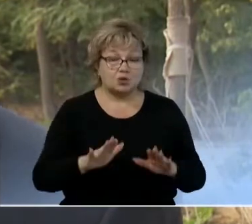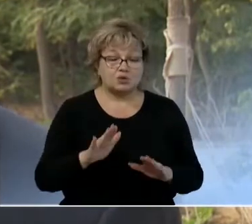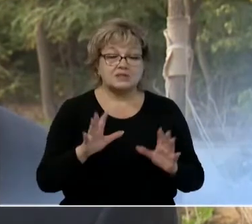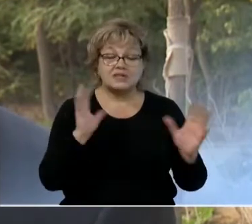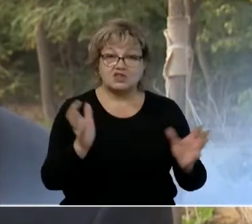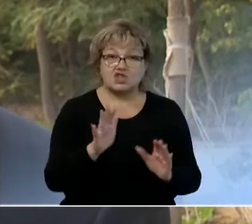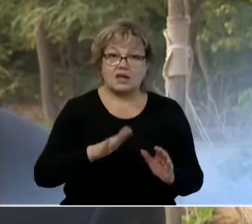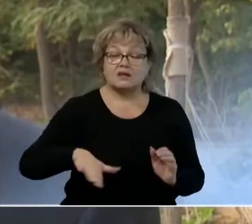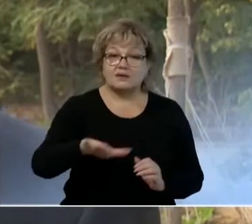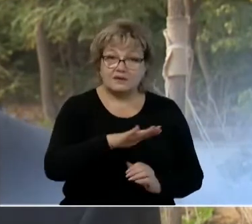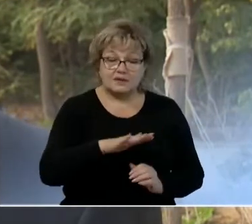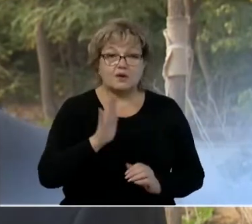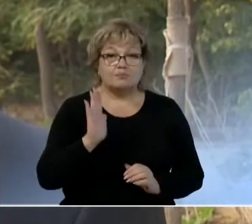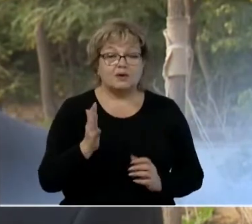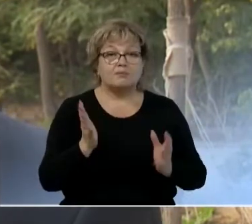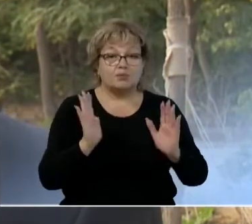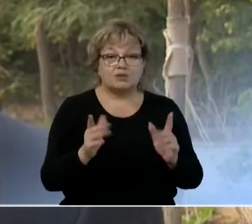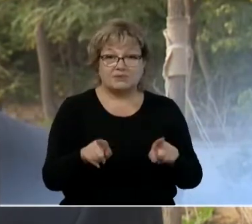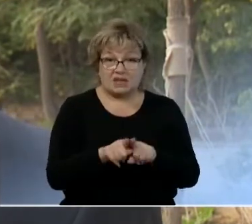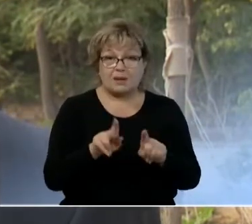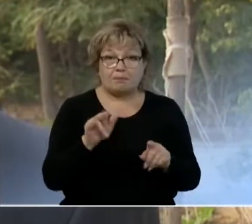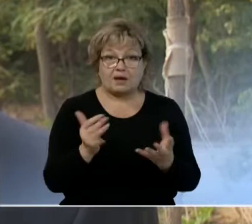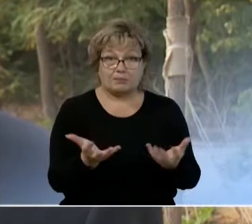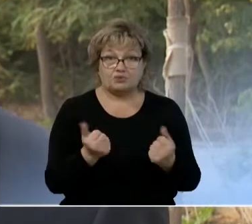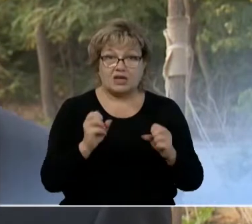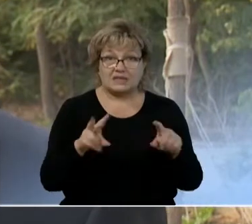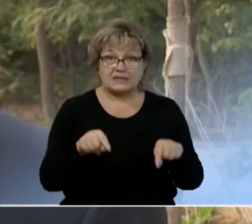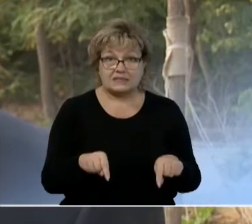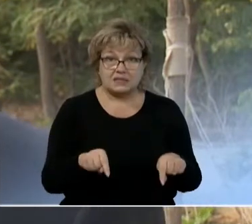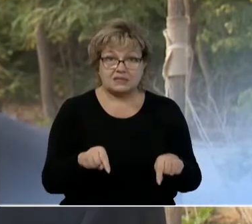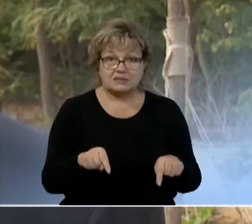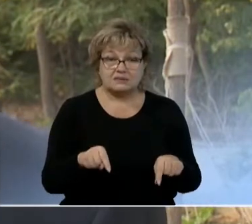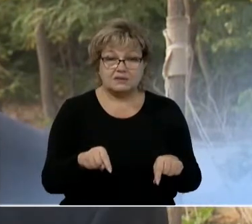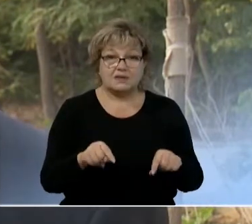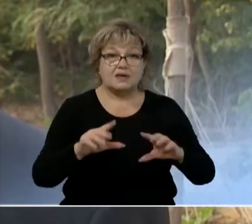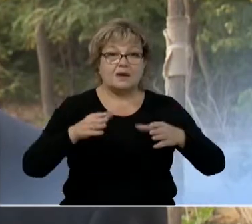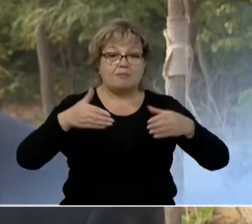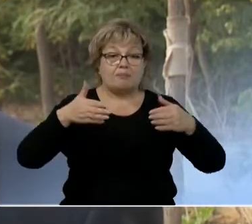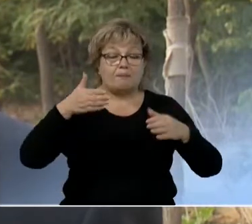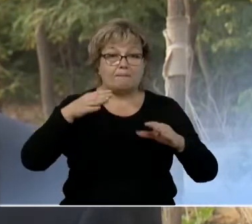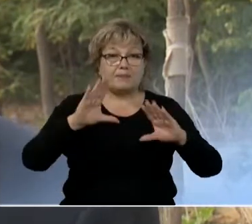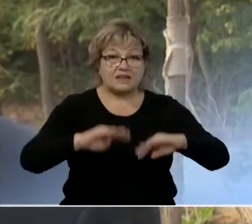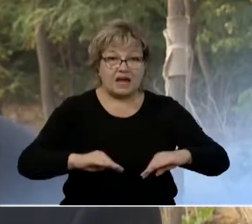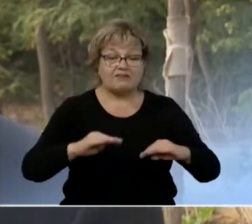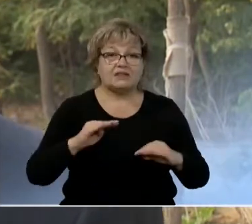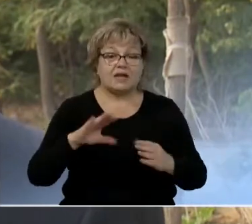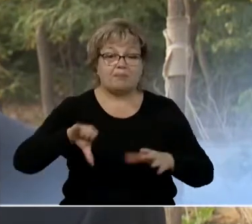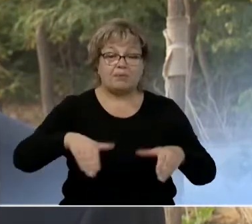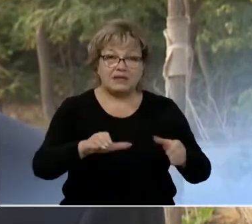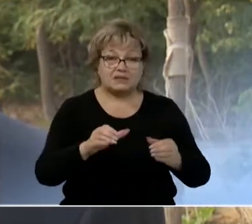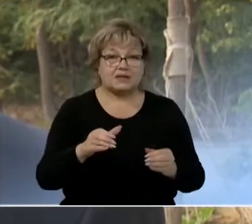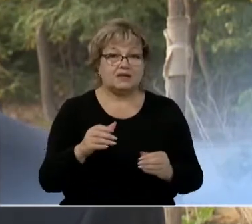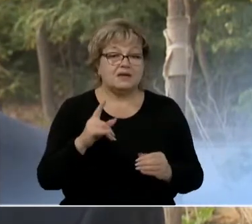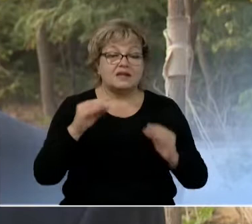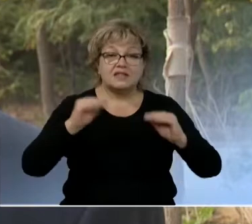территории, то мы получим, будем все парки получать вот такие, которые получили здесь. С продавленной плиткой, с невысаженной часть